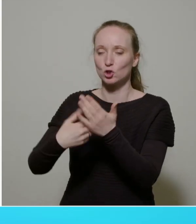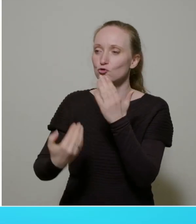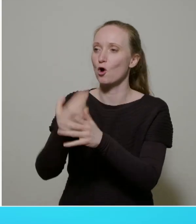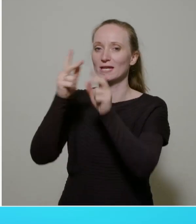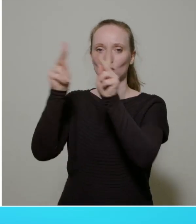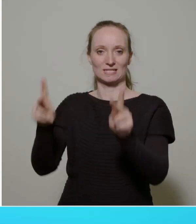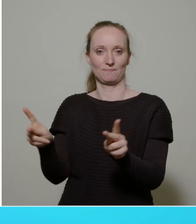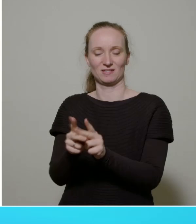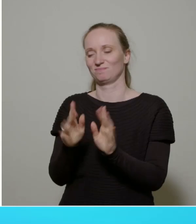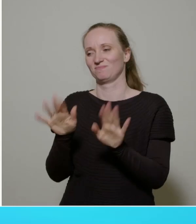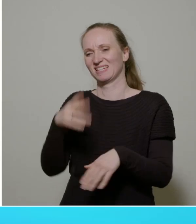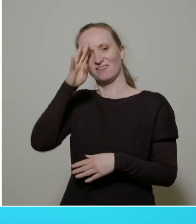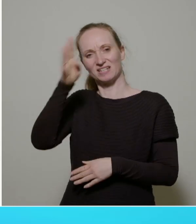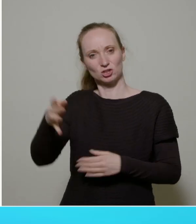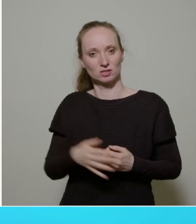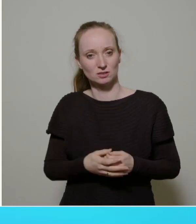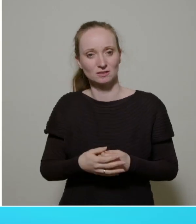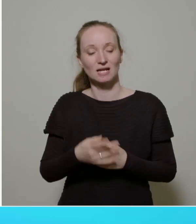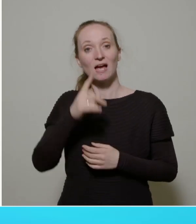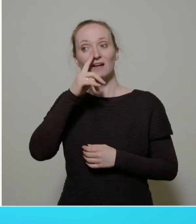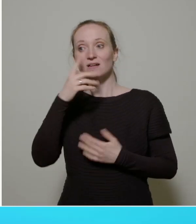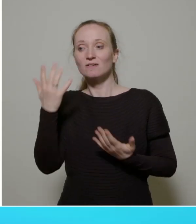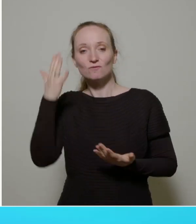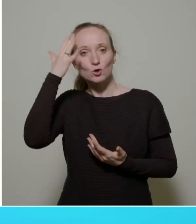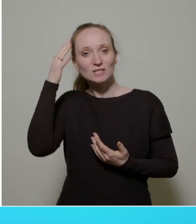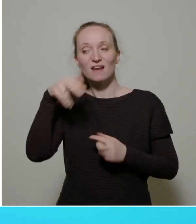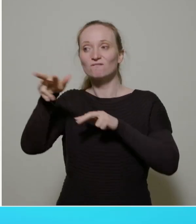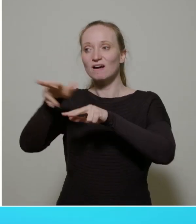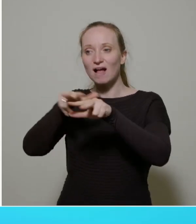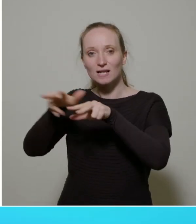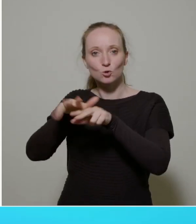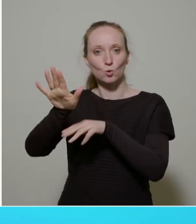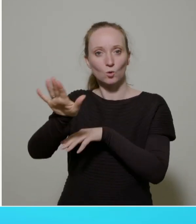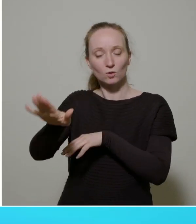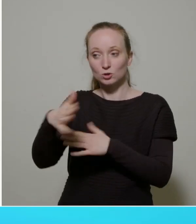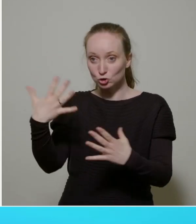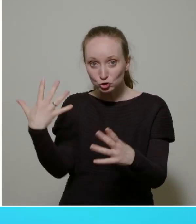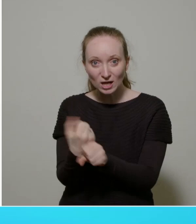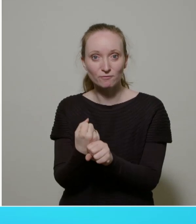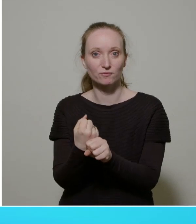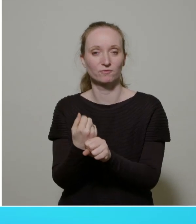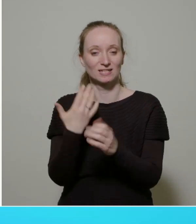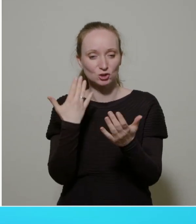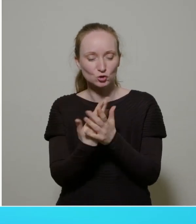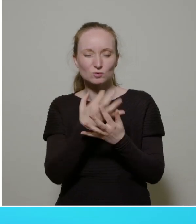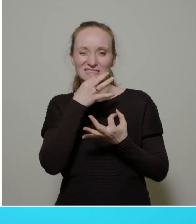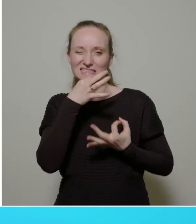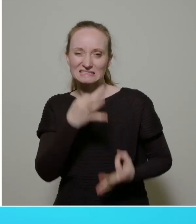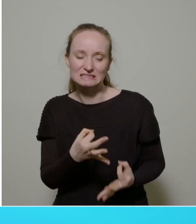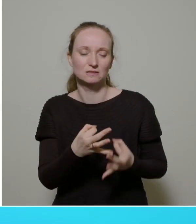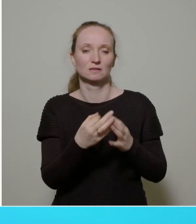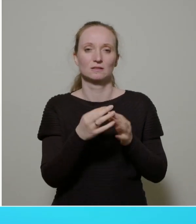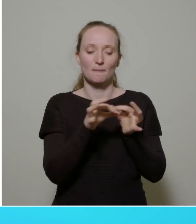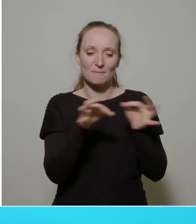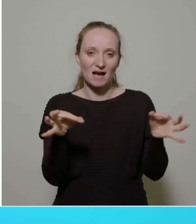Wenn die Verwaltung in der Lage wäre, zu all den vielen Punkten im Klimaaktionsplan so klare